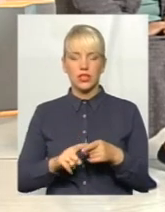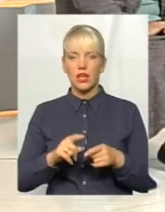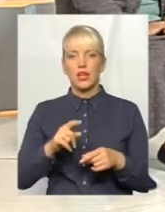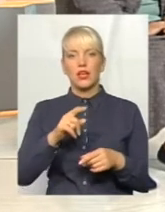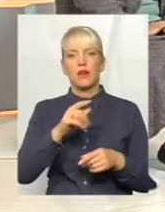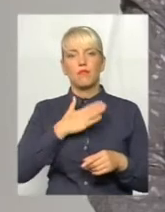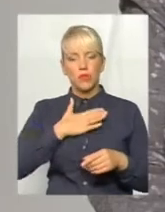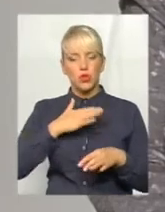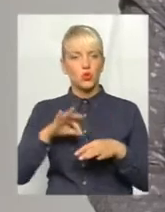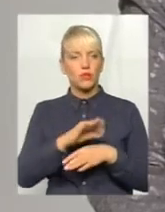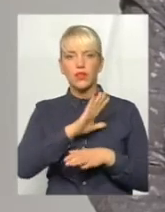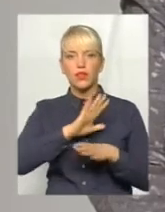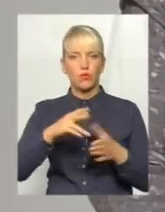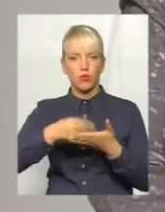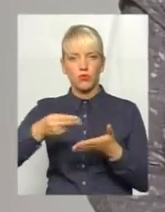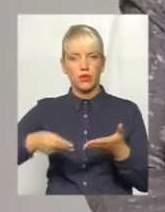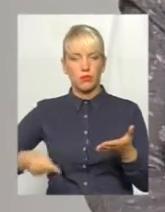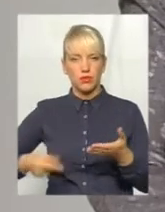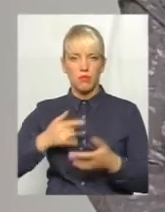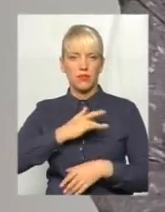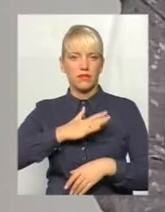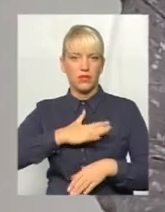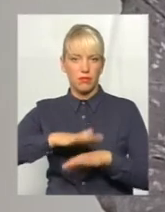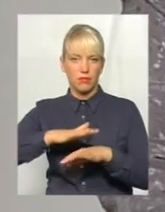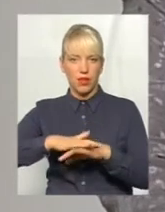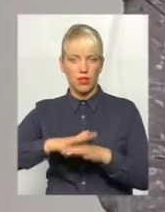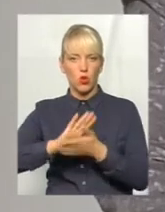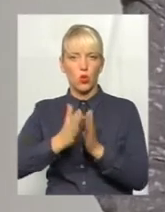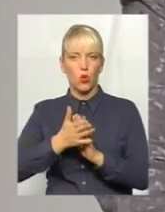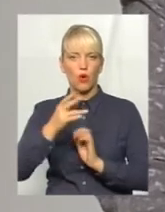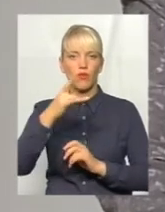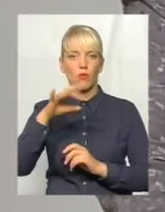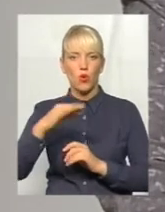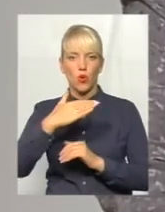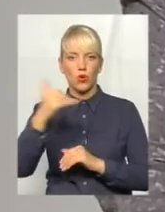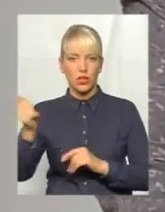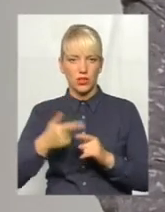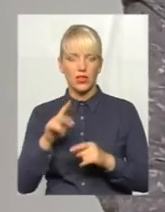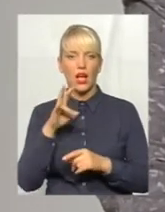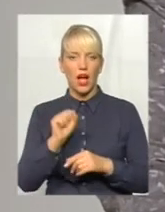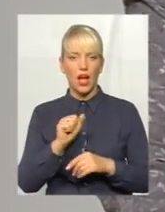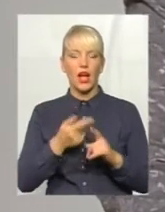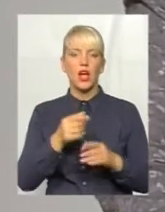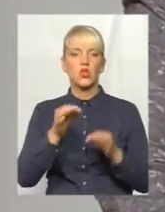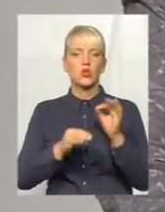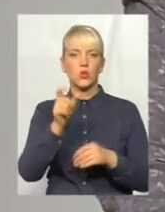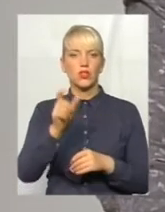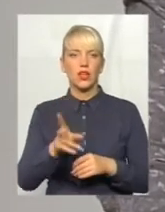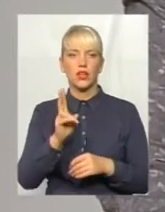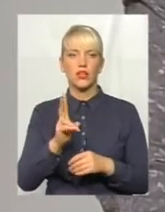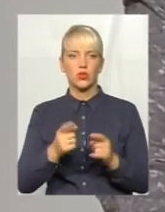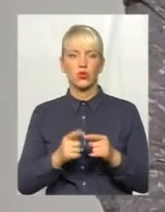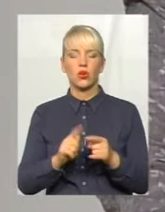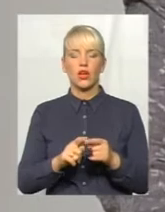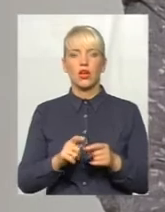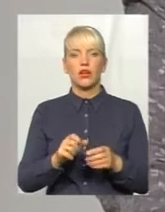банку і кредитної справи. Ну, а суддя, яка присуджувала нам ті кошти,